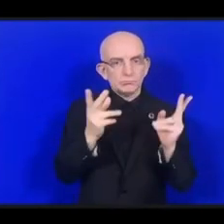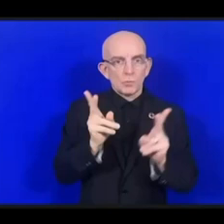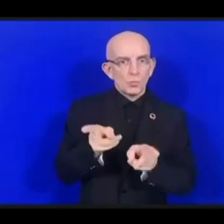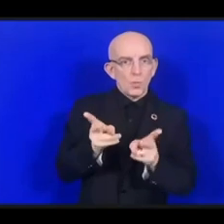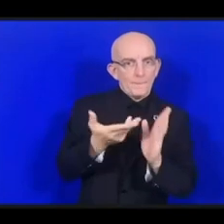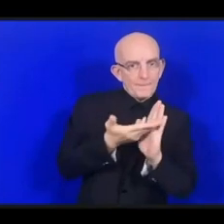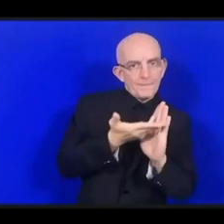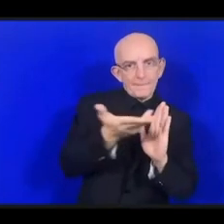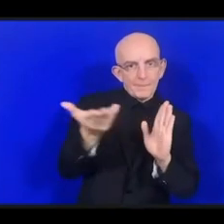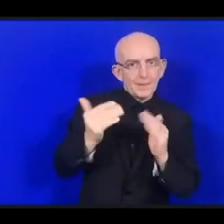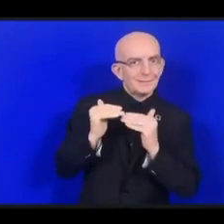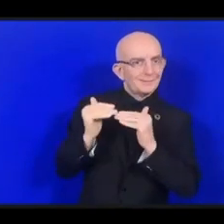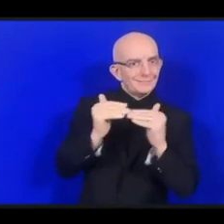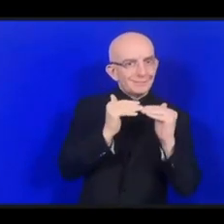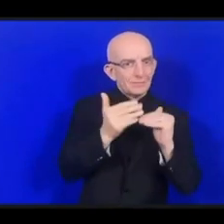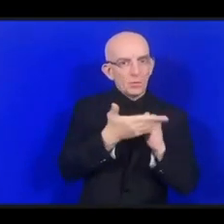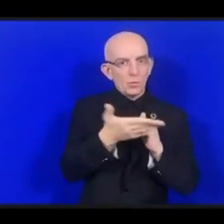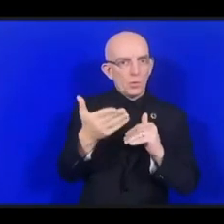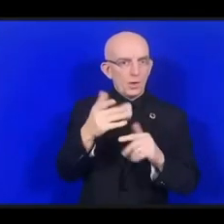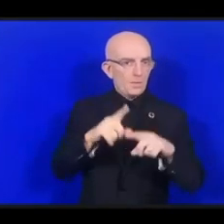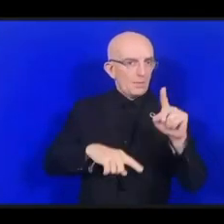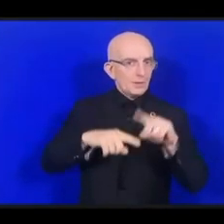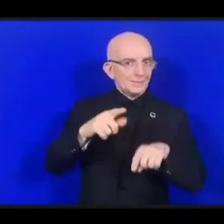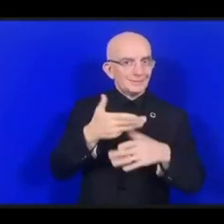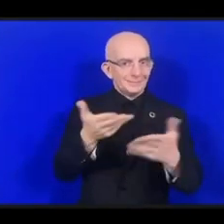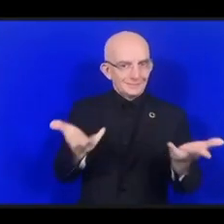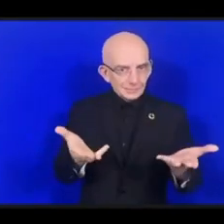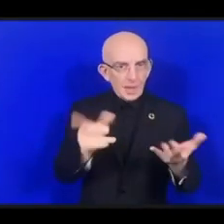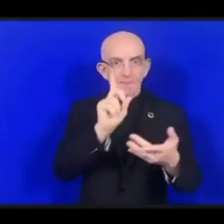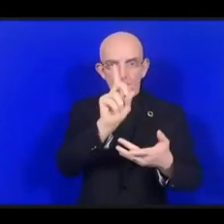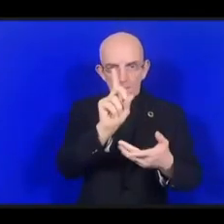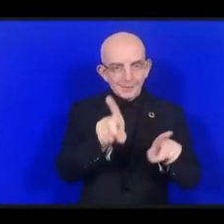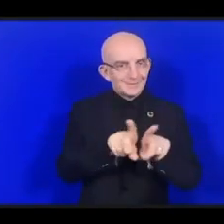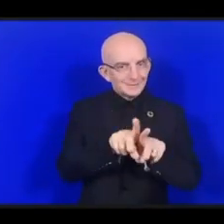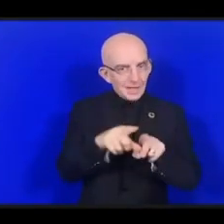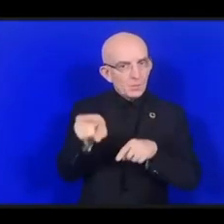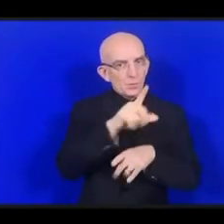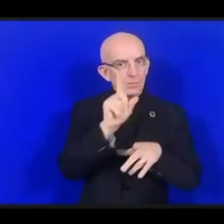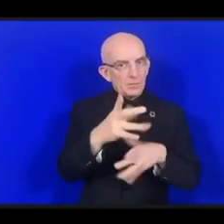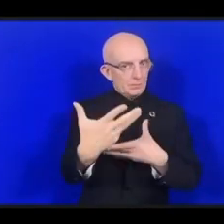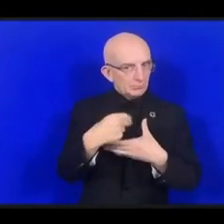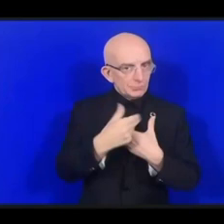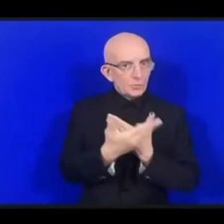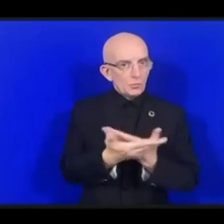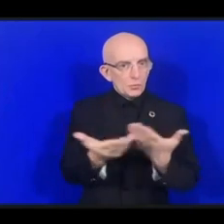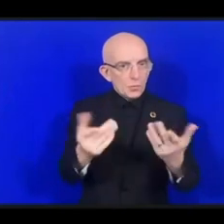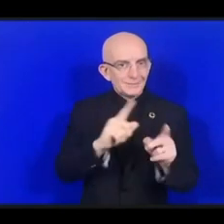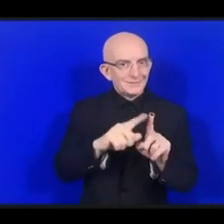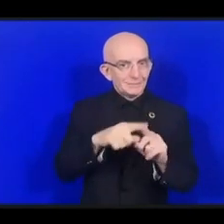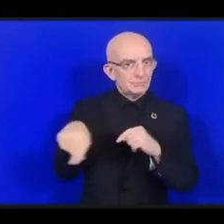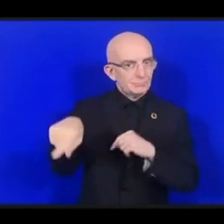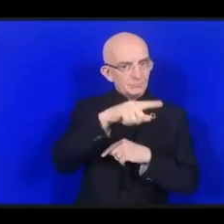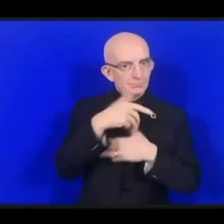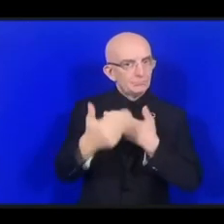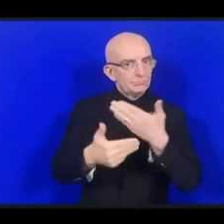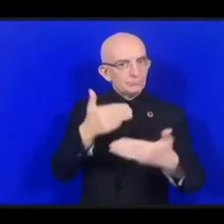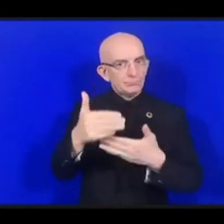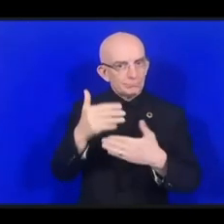находится на передовой в разработке искусственного интеллекта. Я убежден в том, что